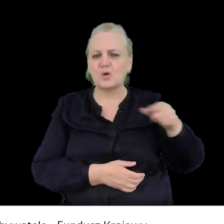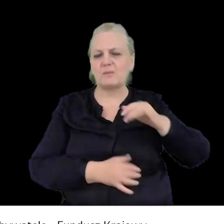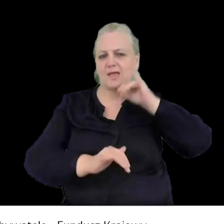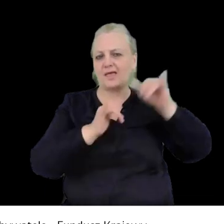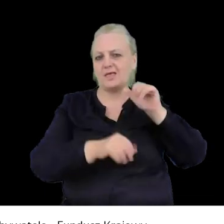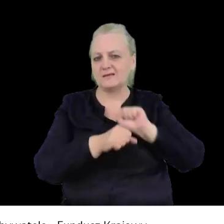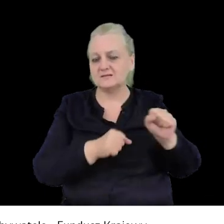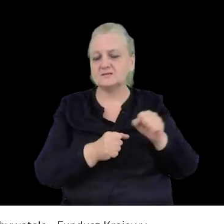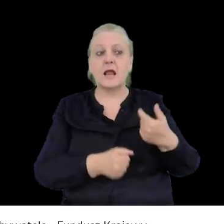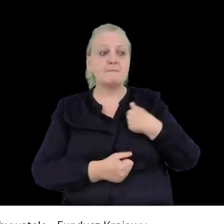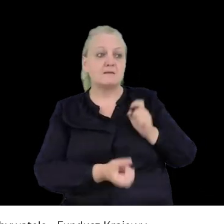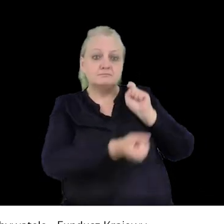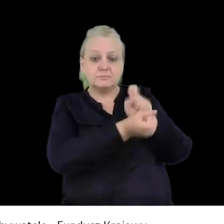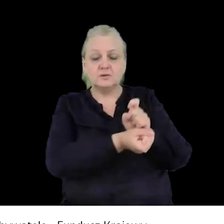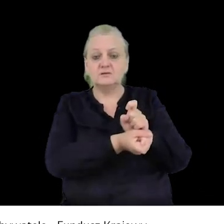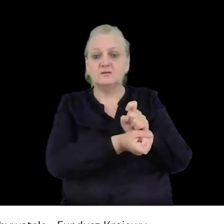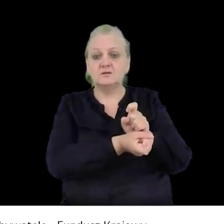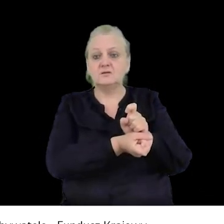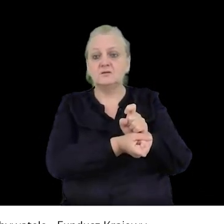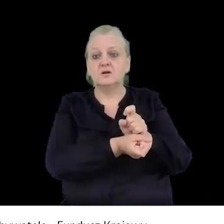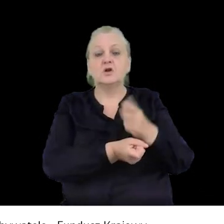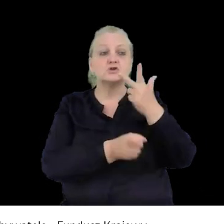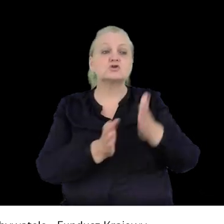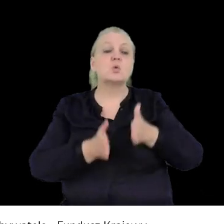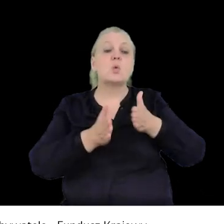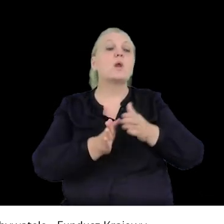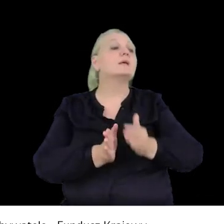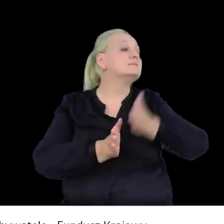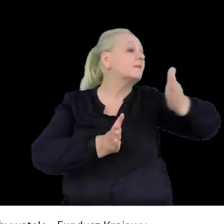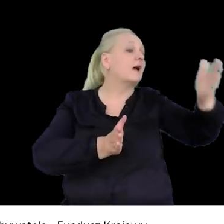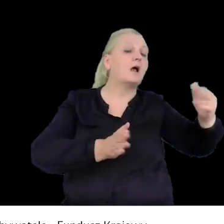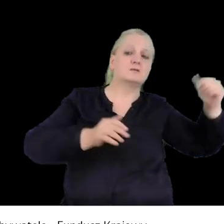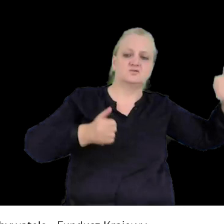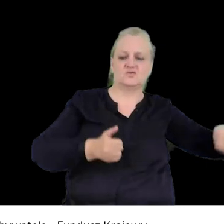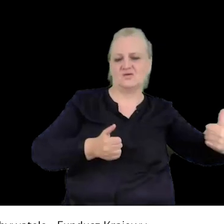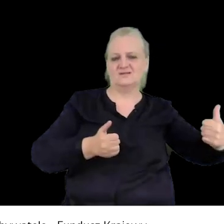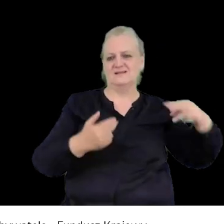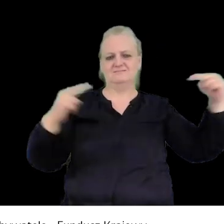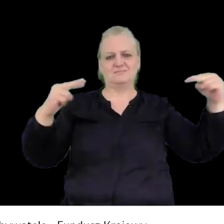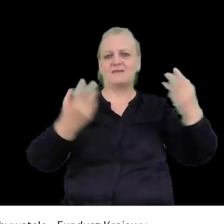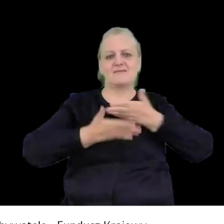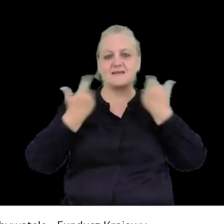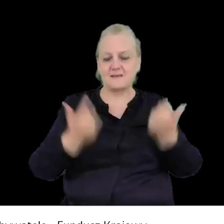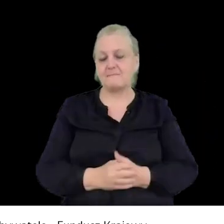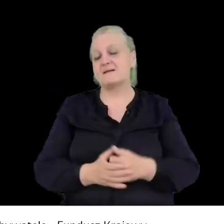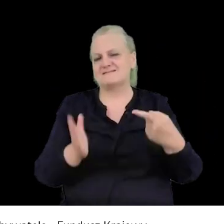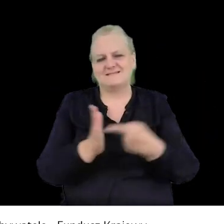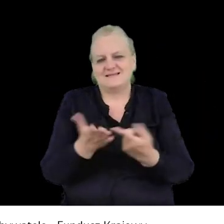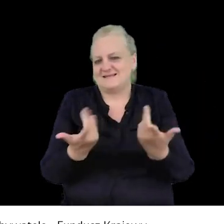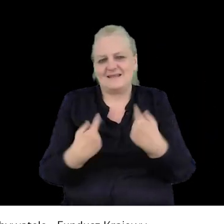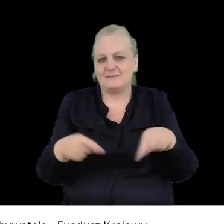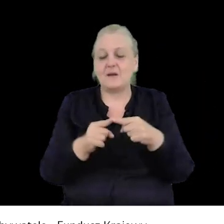to jeżeli chcemy się temu sprzeciwić, to nie ma sensu stać trzy ulice dalej, bo się mienia z celem. Z kolei